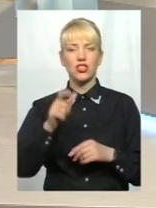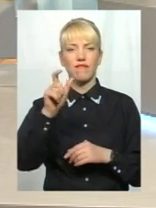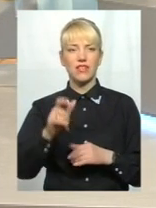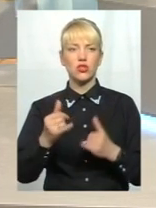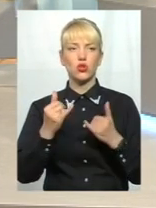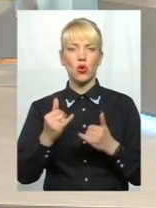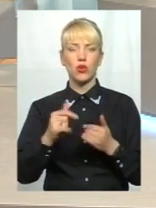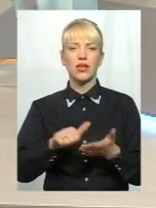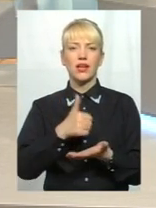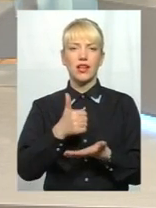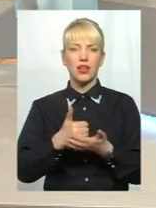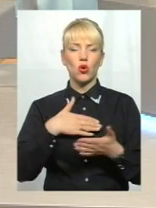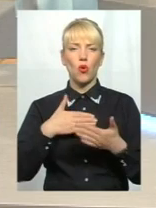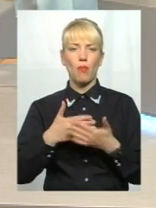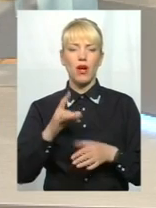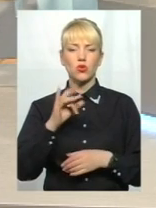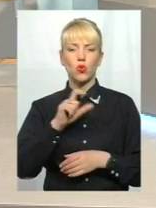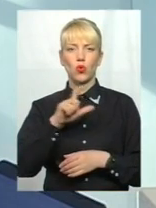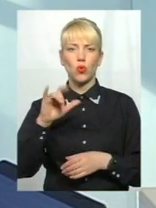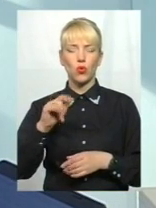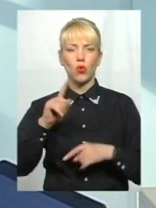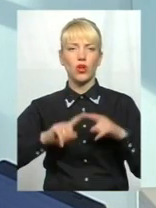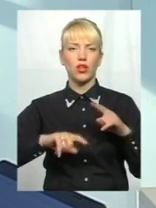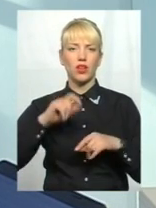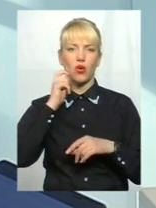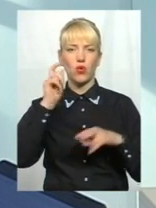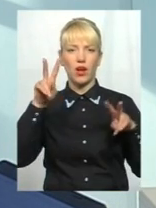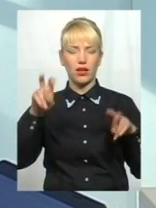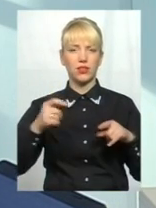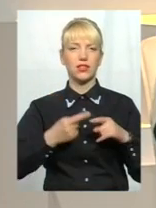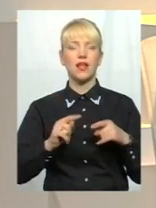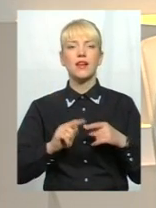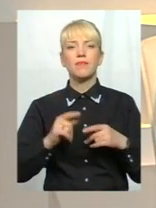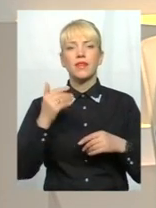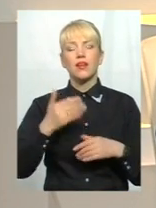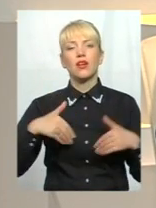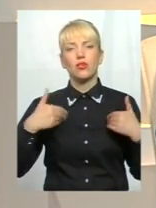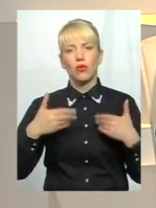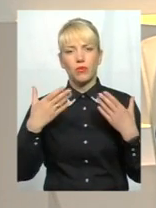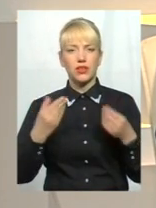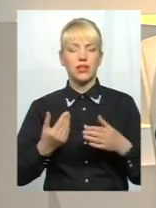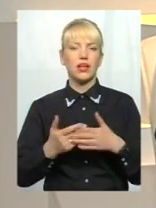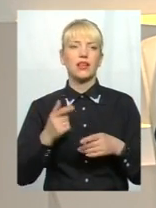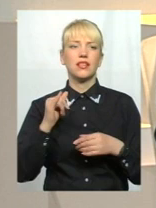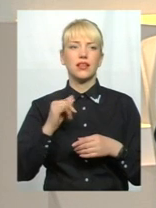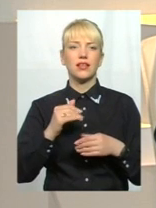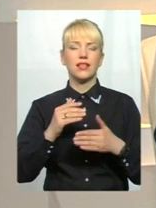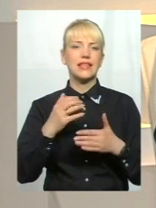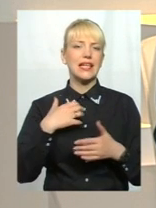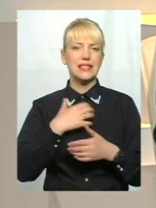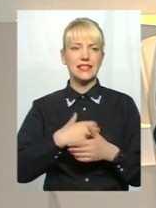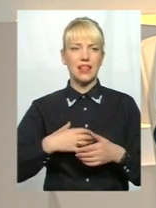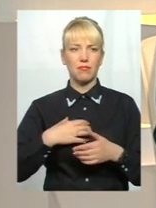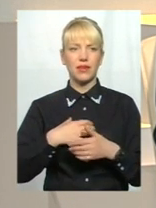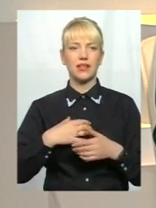у нас як лідер громадського руху «Рідна країна». Доброго здоров'я, пане Миколу. І насамперед, все